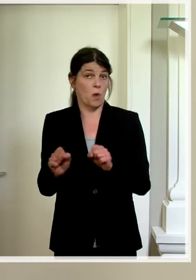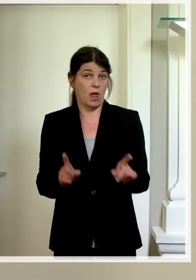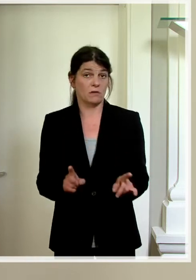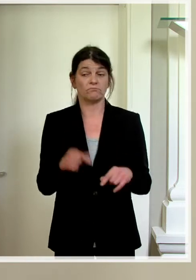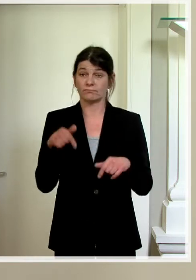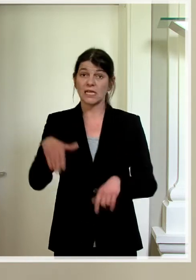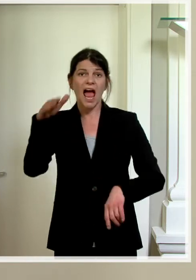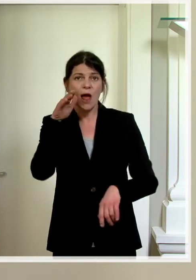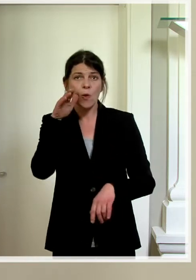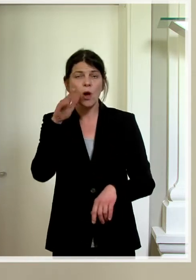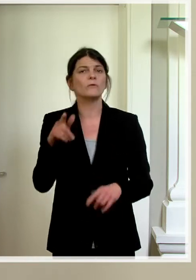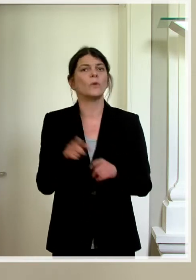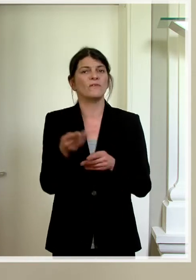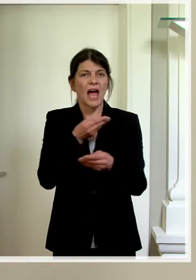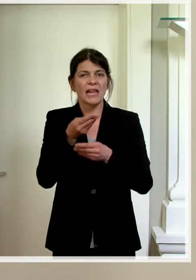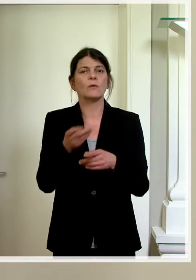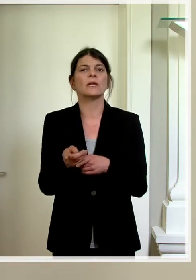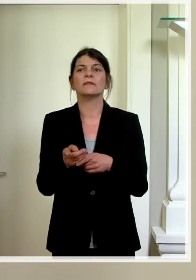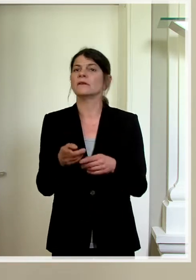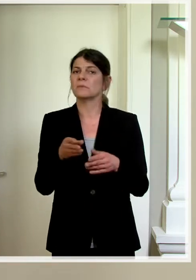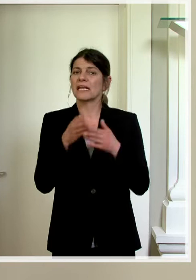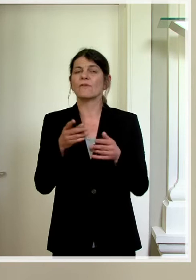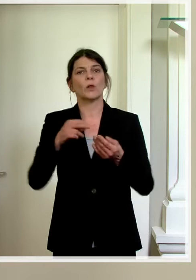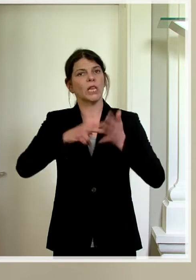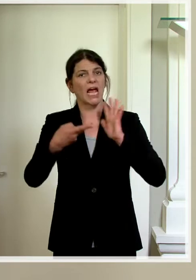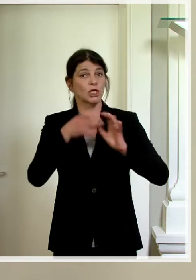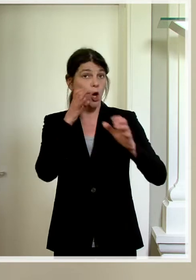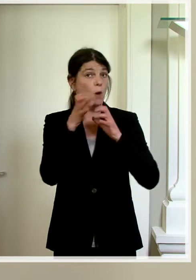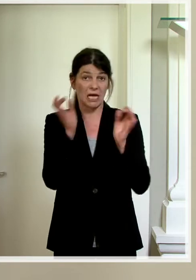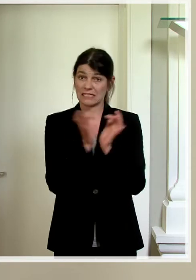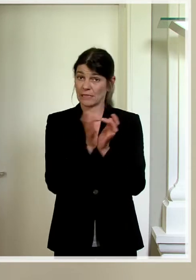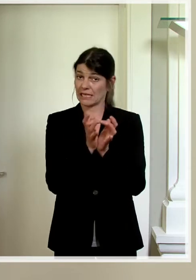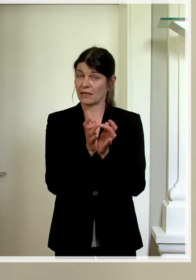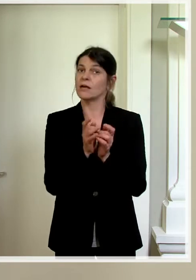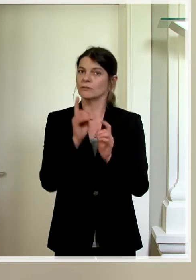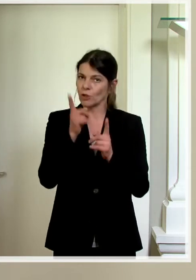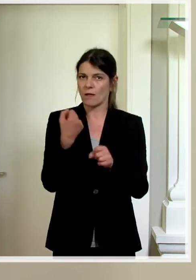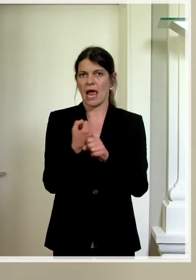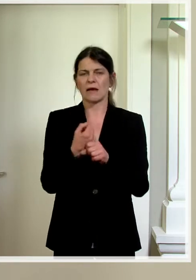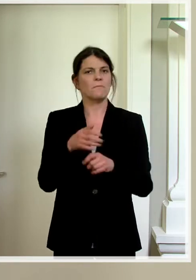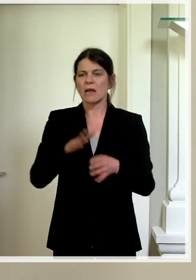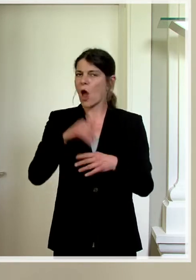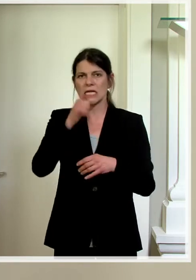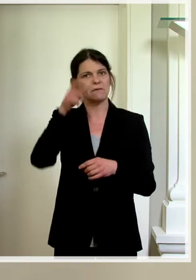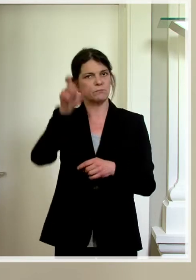diese Anhörungen und Verhandlungen mit Hilfe technischer Kommunikationsmittel ohne persönliche Anwesenheit der Betroffenen